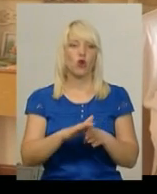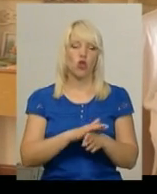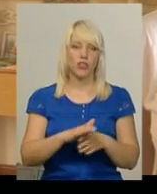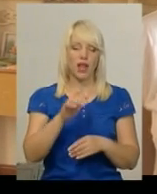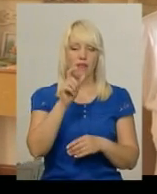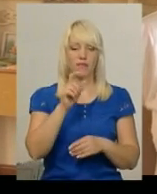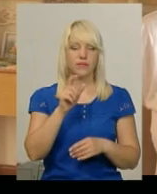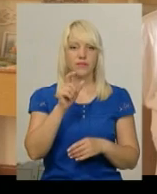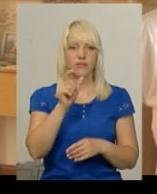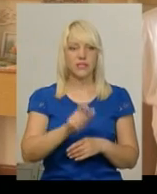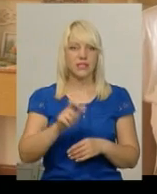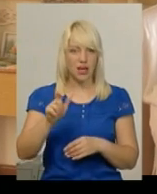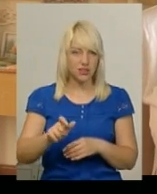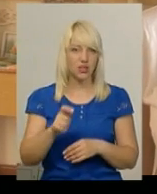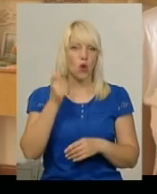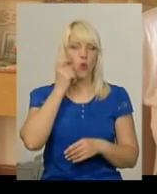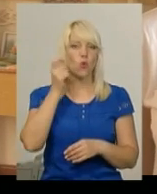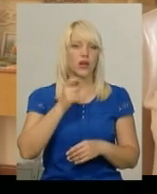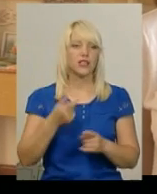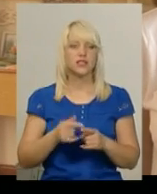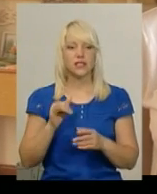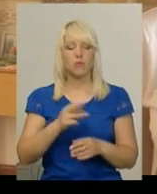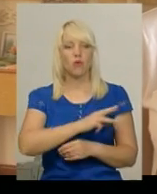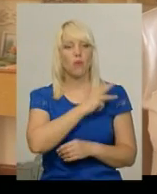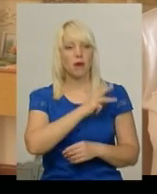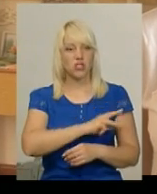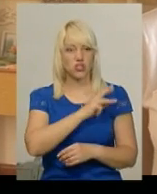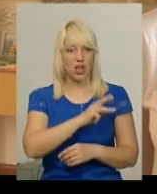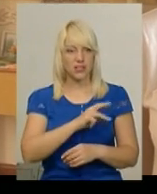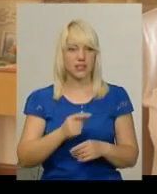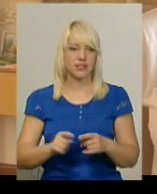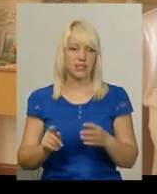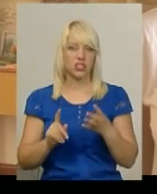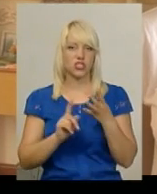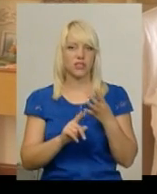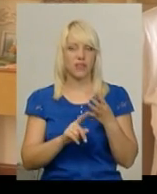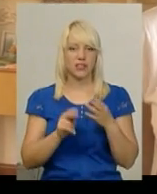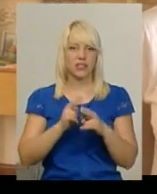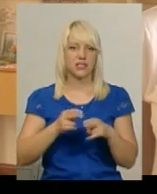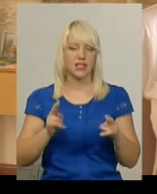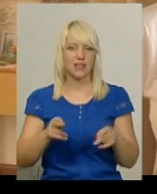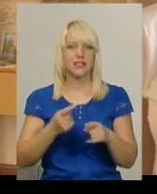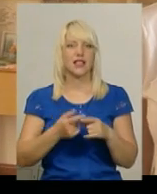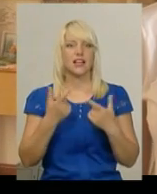українських. Побажання – це четверта станція про те,